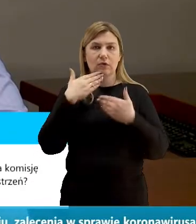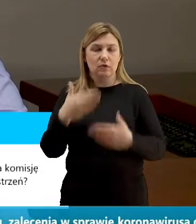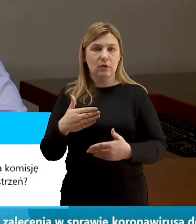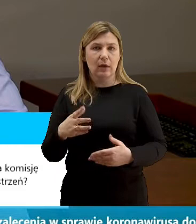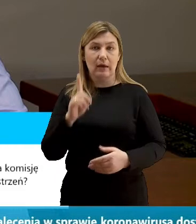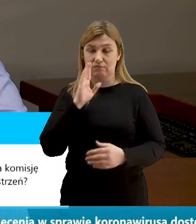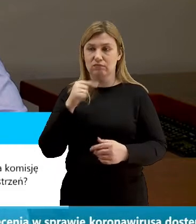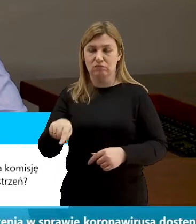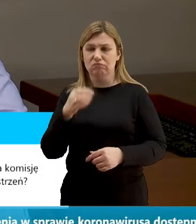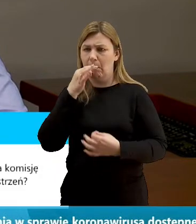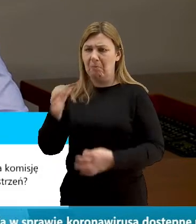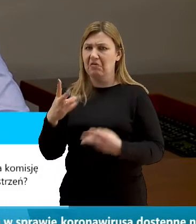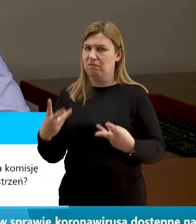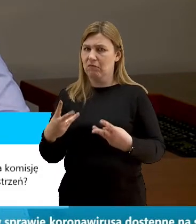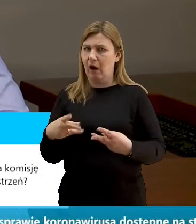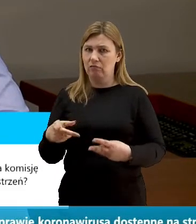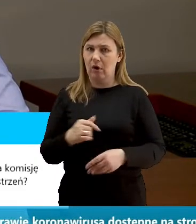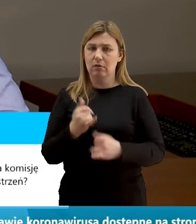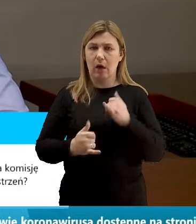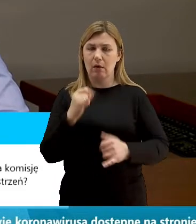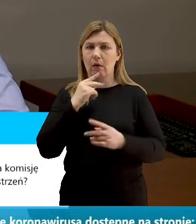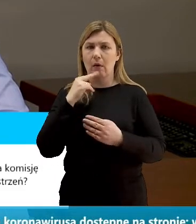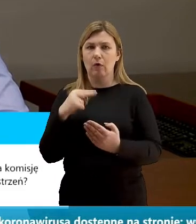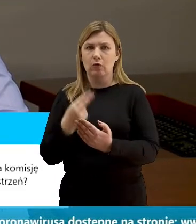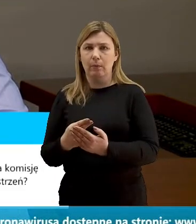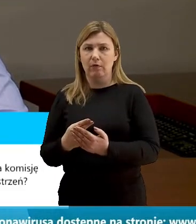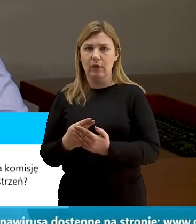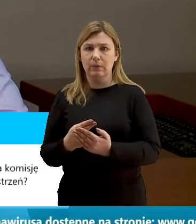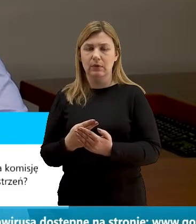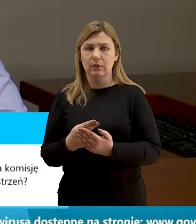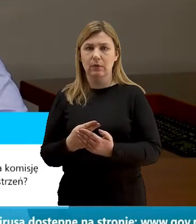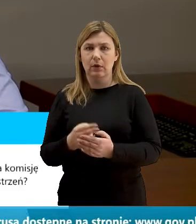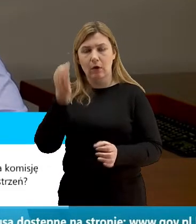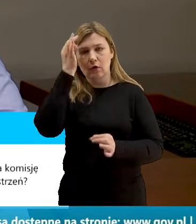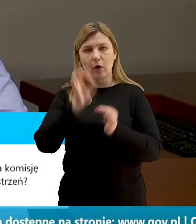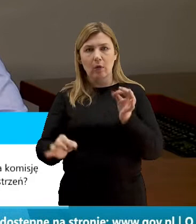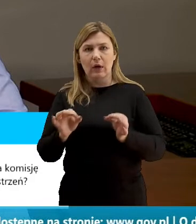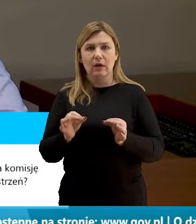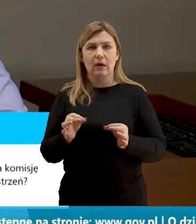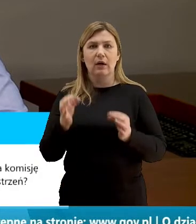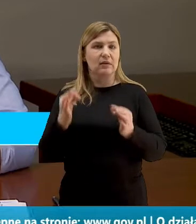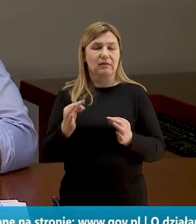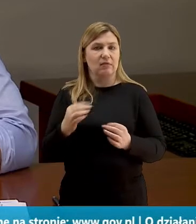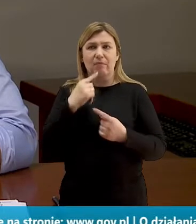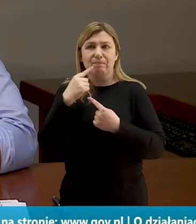pytanie. Jeśli Pan pozwoli, odpowiemy na nie dokładnie, bo w tej chwili na nie nie odpowiem. Odpowiemy